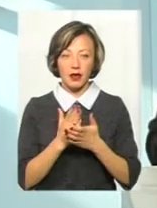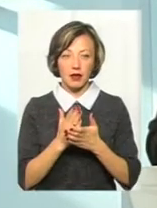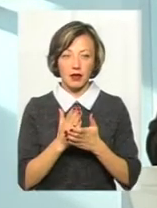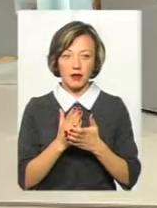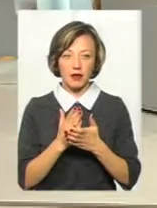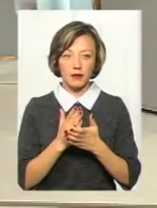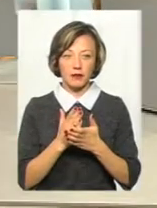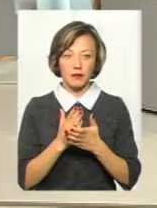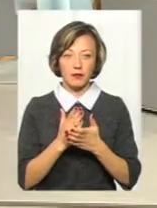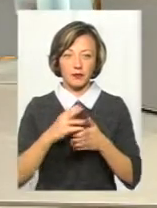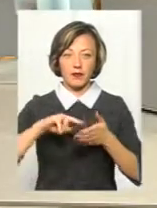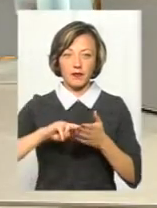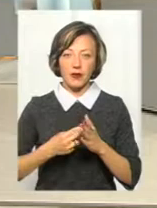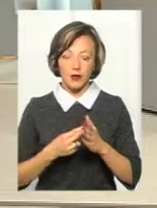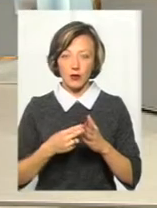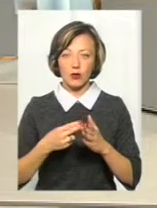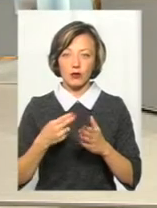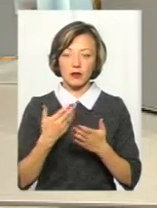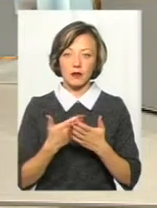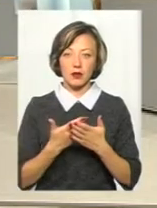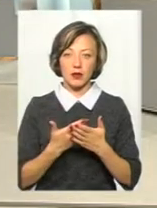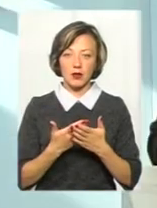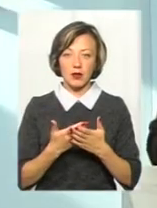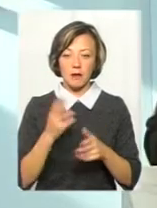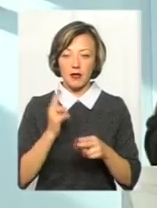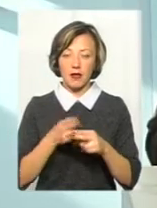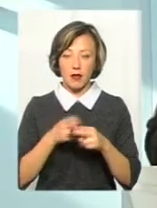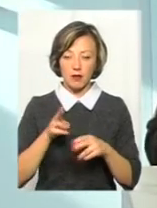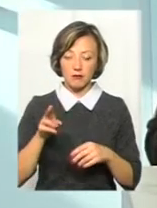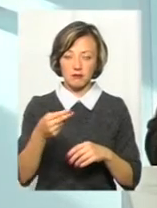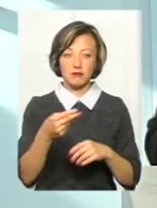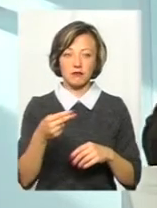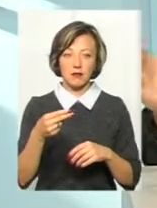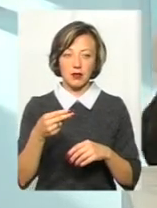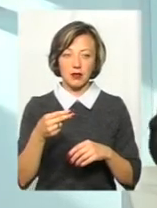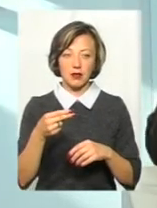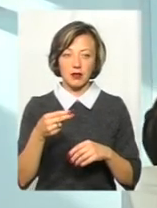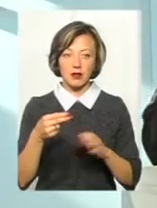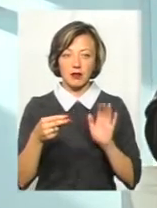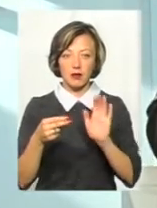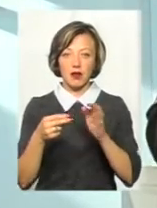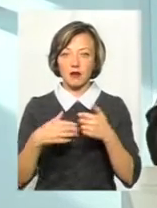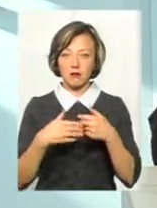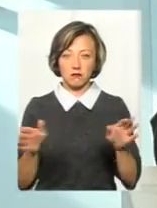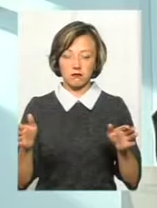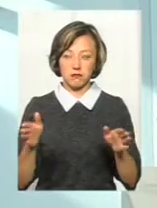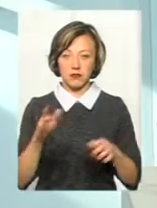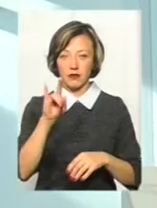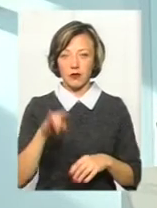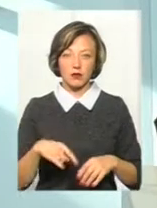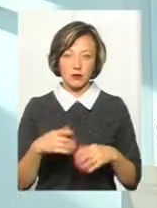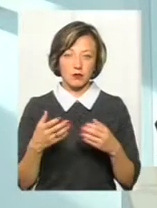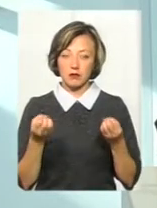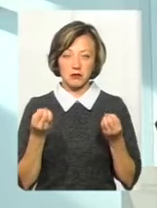чи викрутку, чи якийсь кусок металу тонкий, вдарити і тоді зразу відкривається вікно,